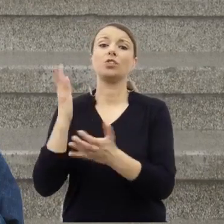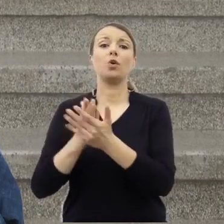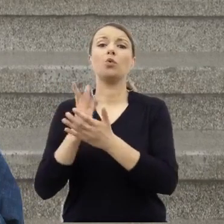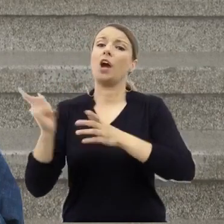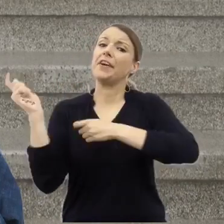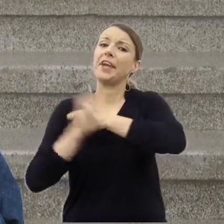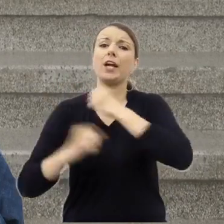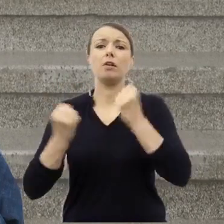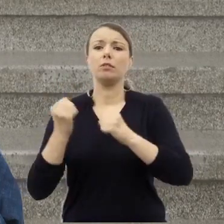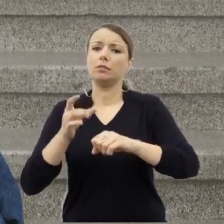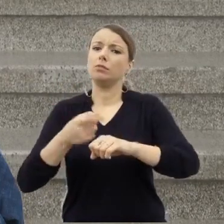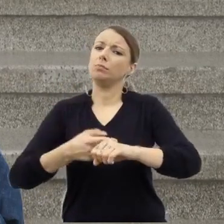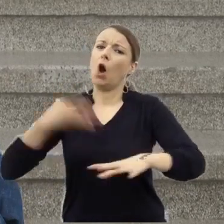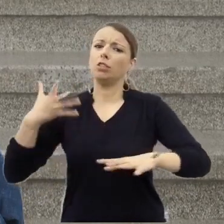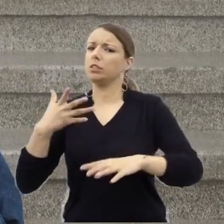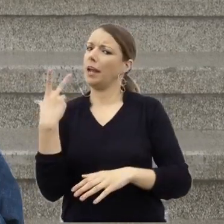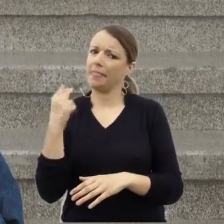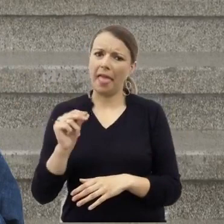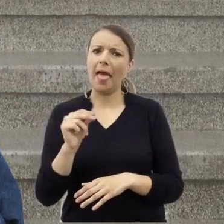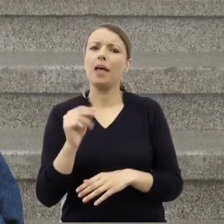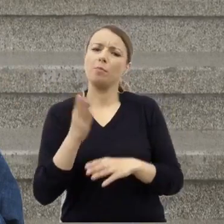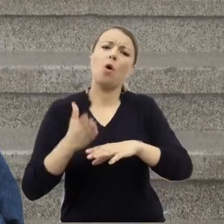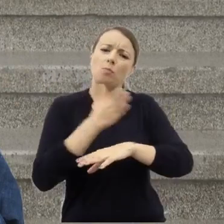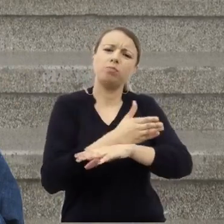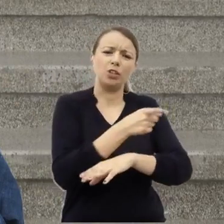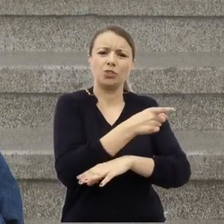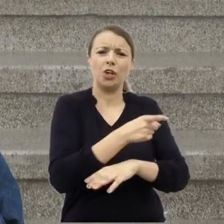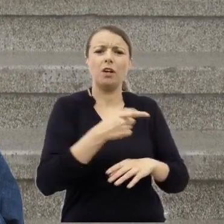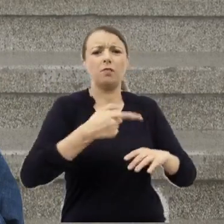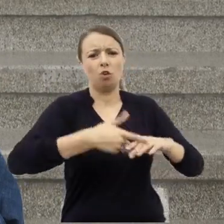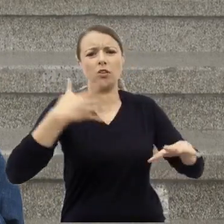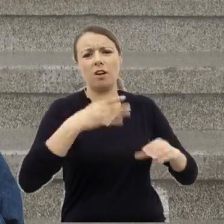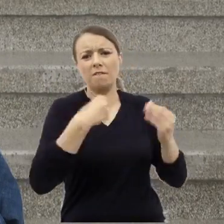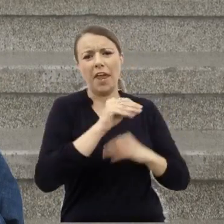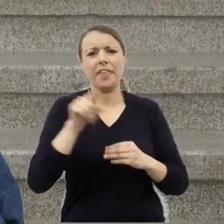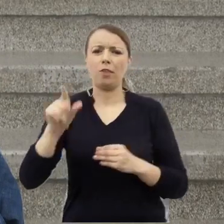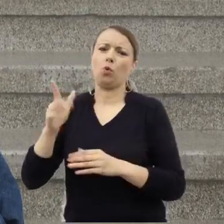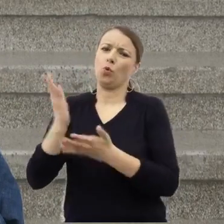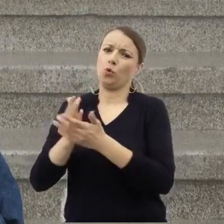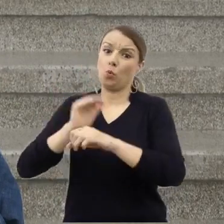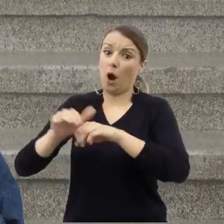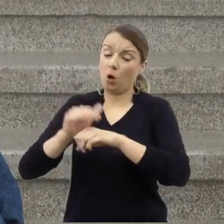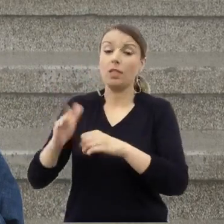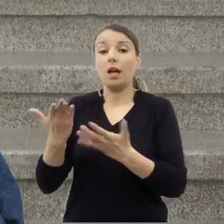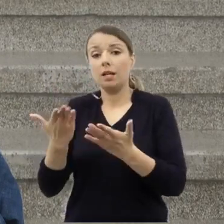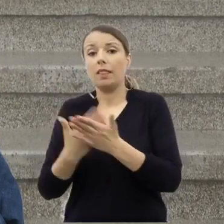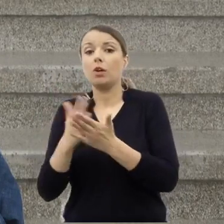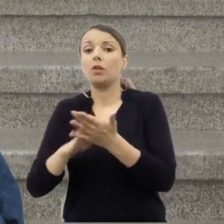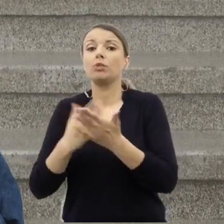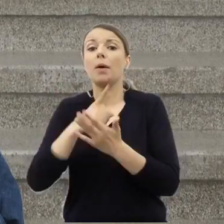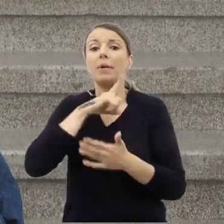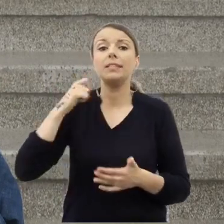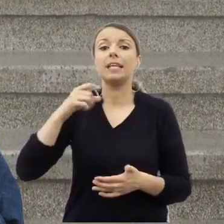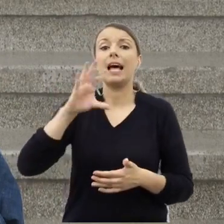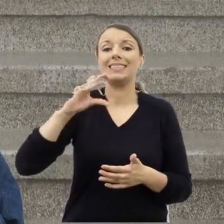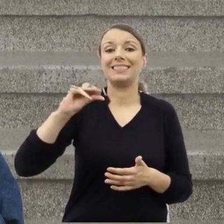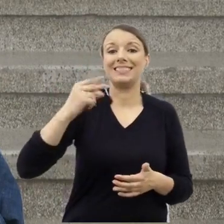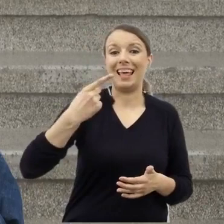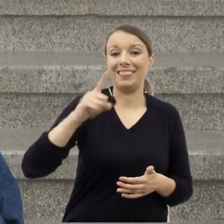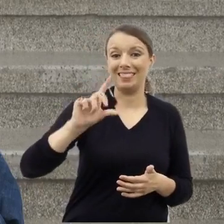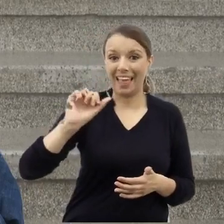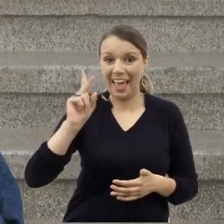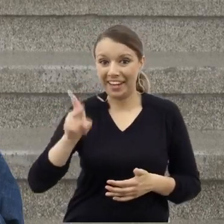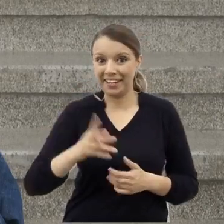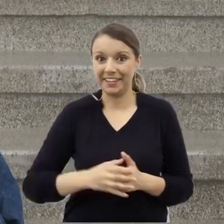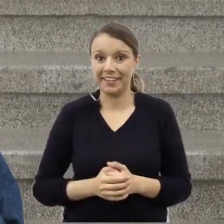procesie. Więc bardzo wielu, tym m.in. milicjant Sendek, ten, na